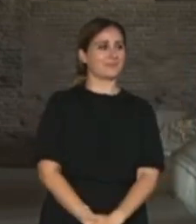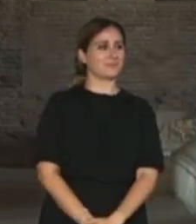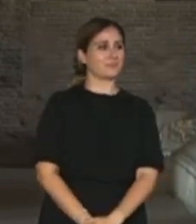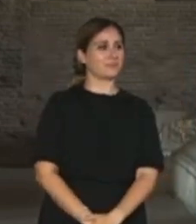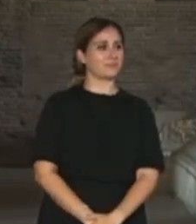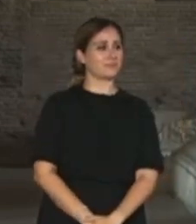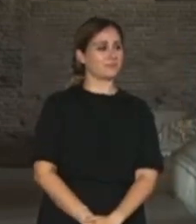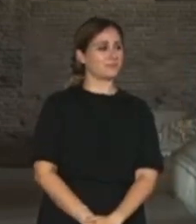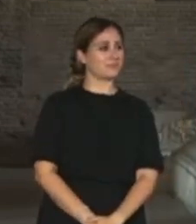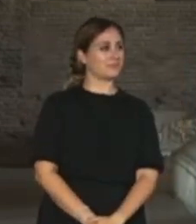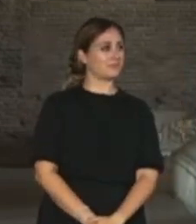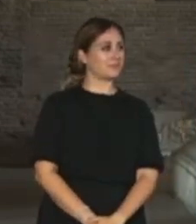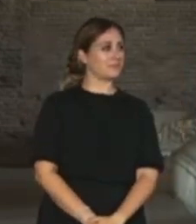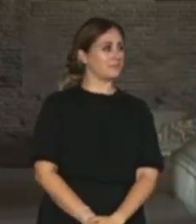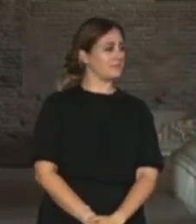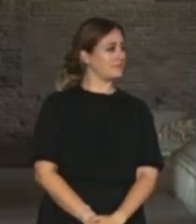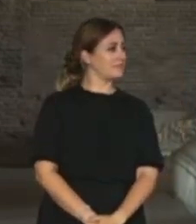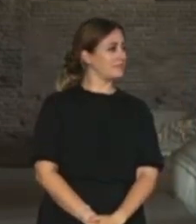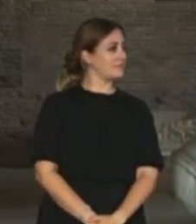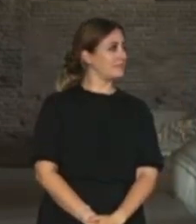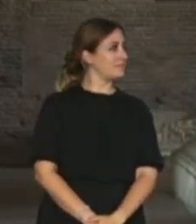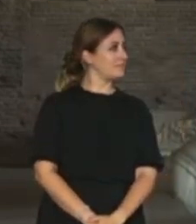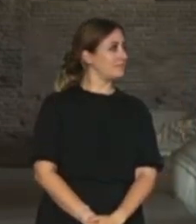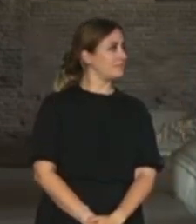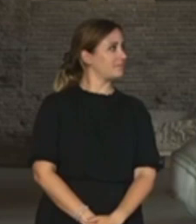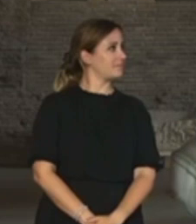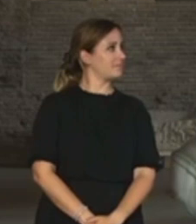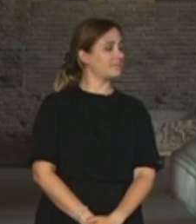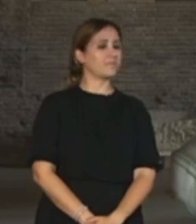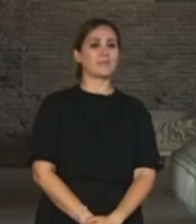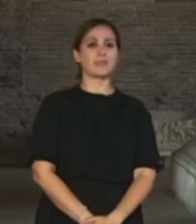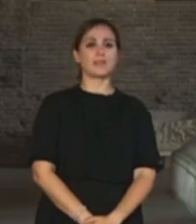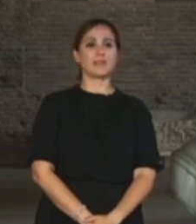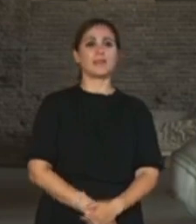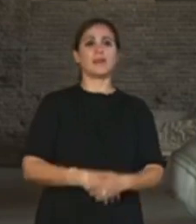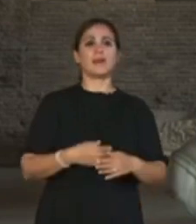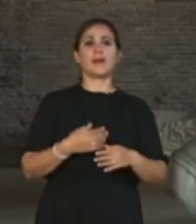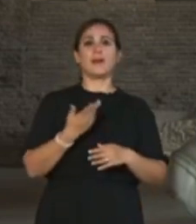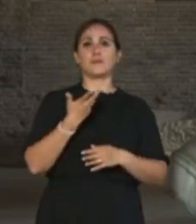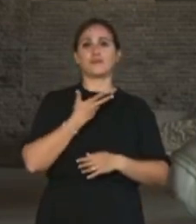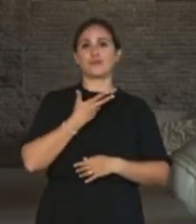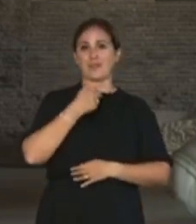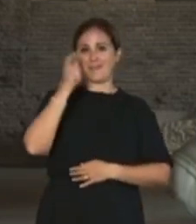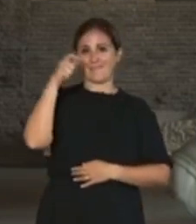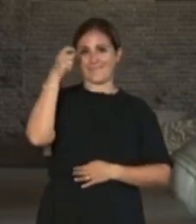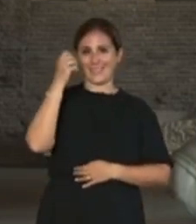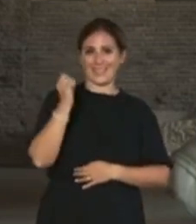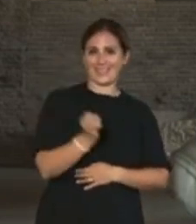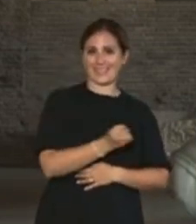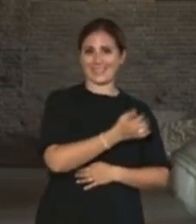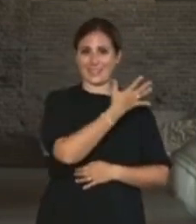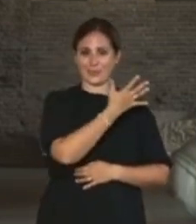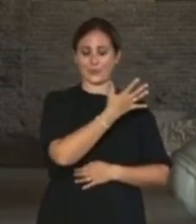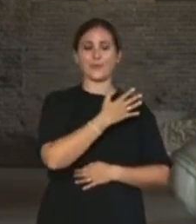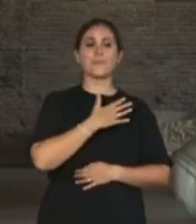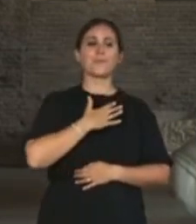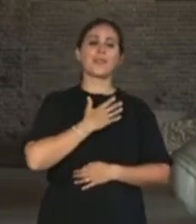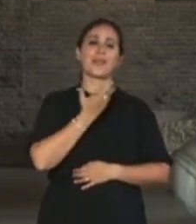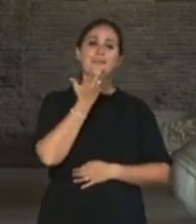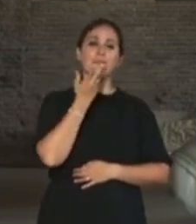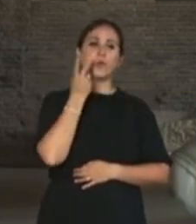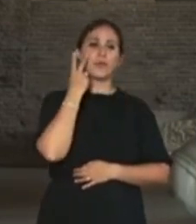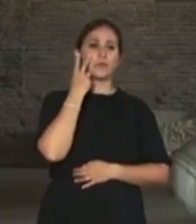Adesso c'è un mio contributo video per appunto farvi vedere